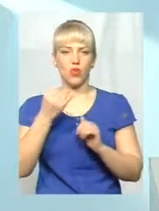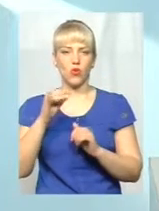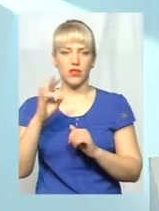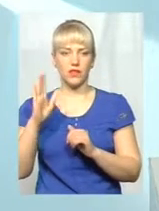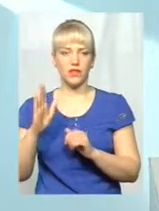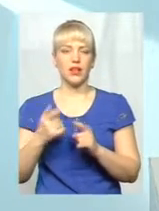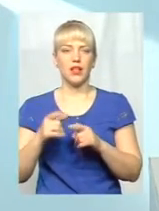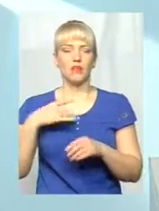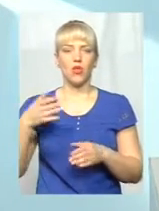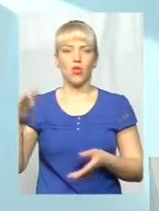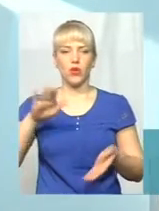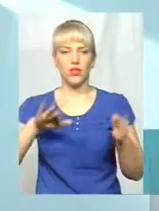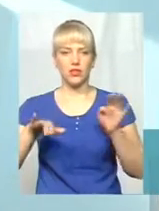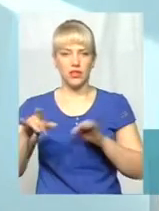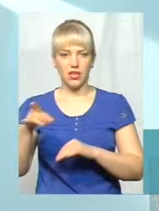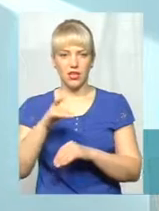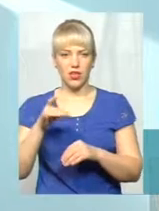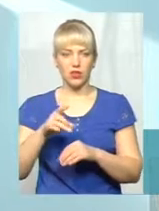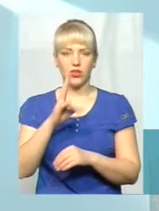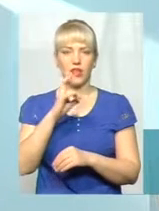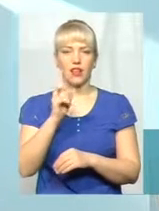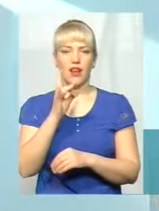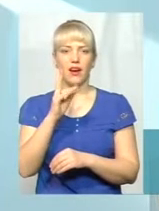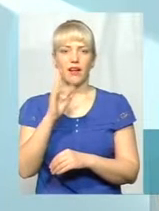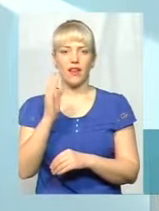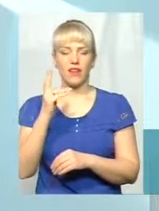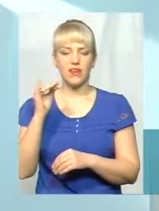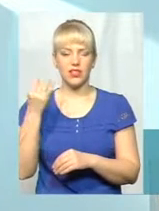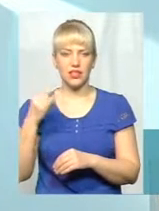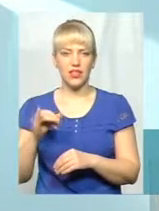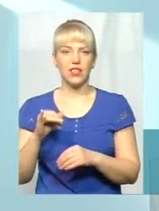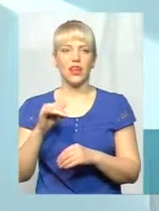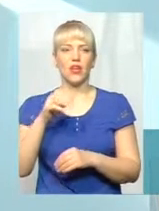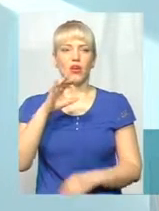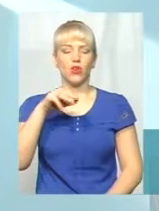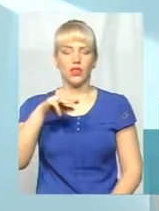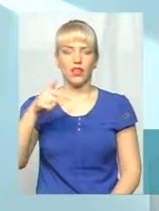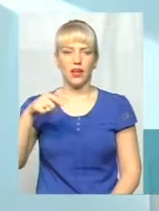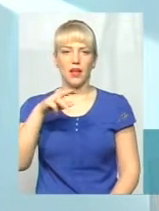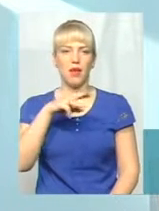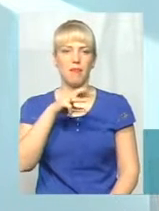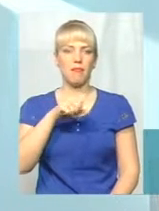я так скажу, Білогірський район, Наркевський ОТГ, Меджибельський ОТГ,